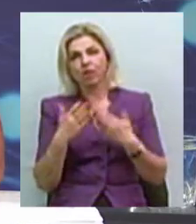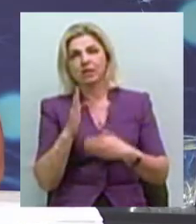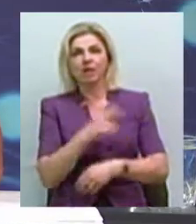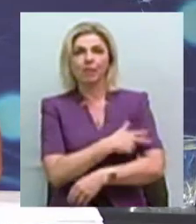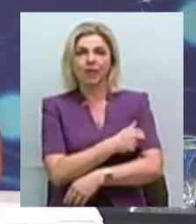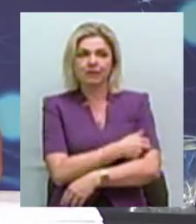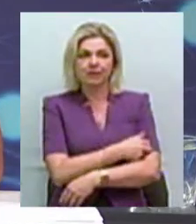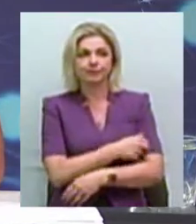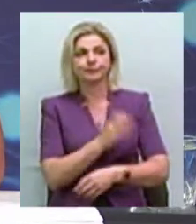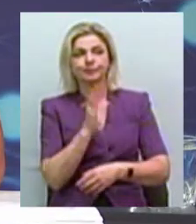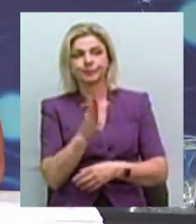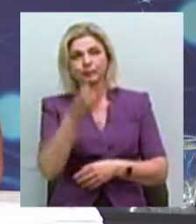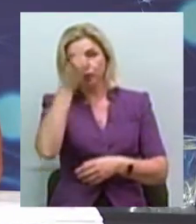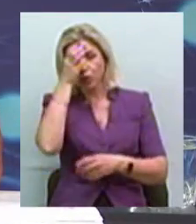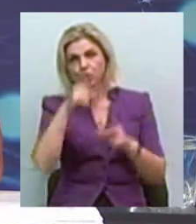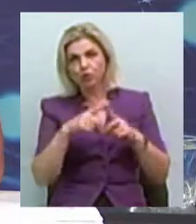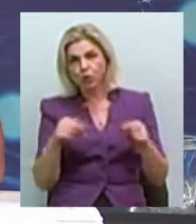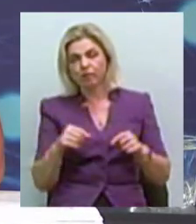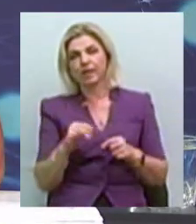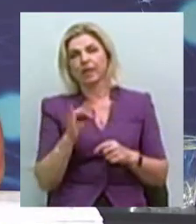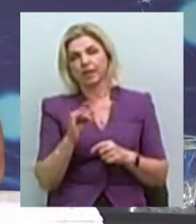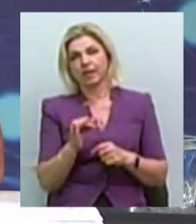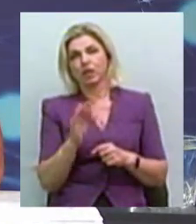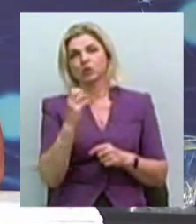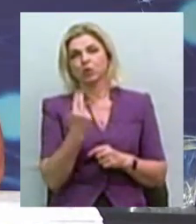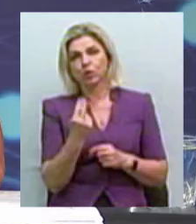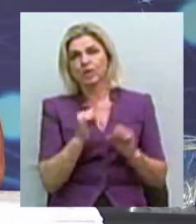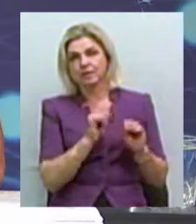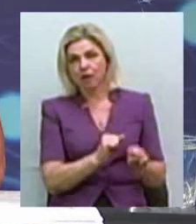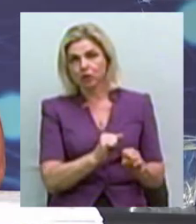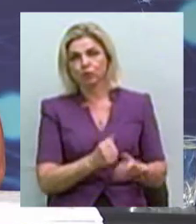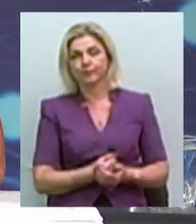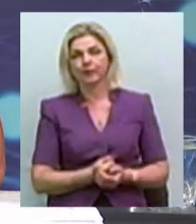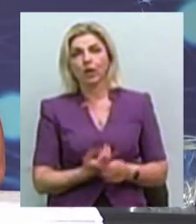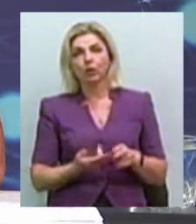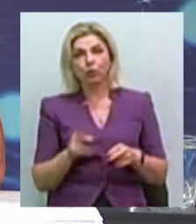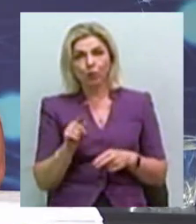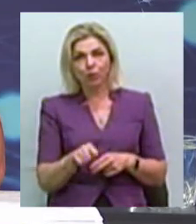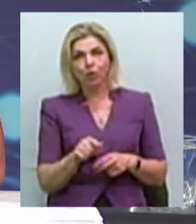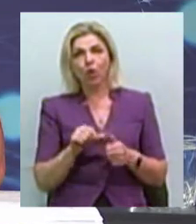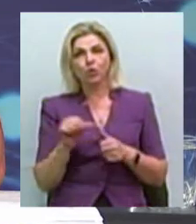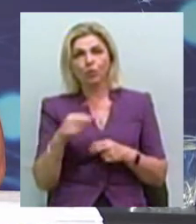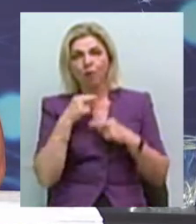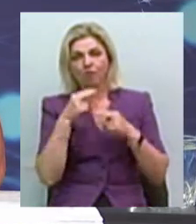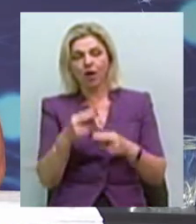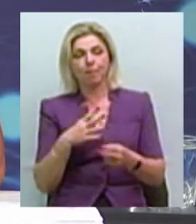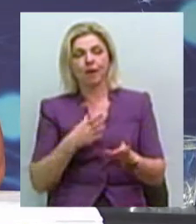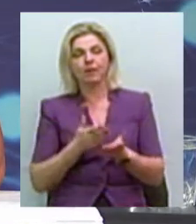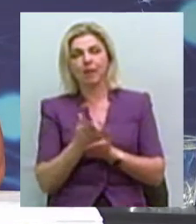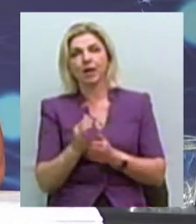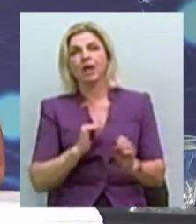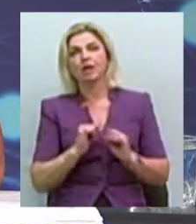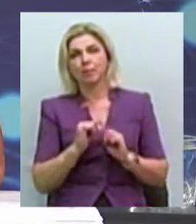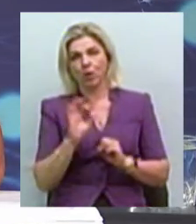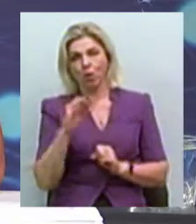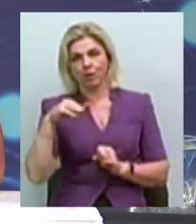закладах, в освітніх закладах, в закладах соціального захисту. Саме тому особлива увага була направлена на керівників ОТГ.